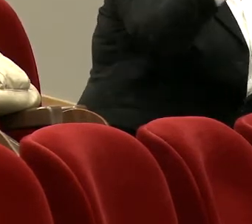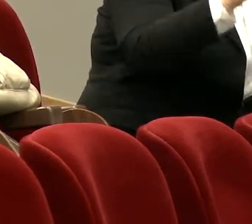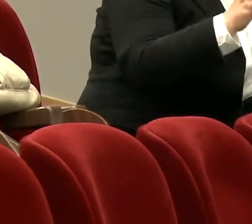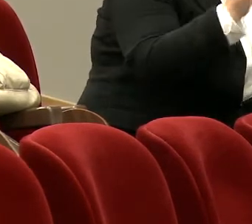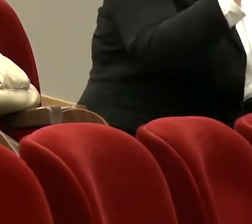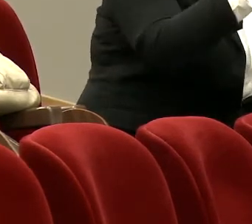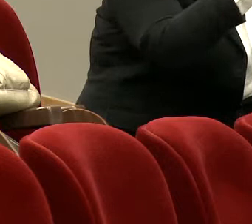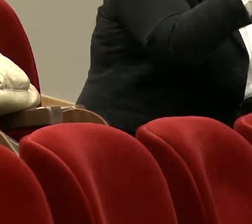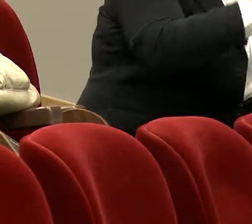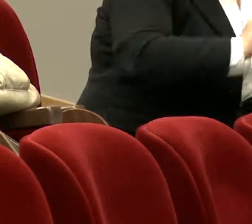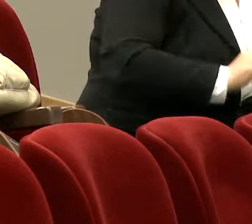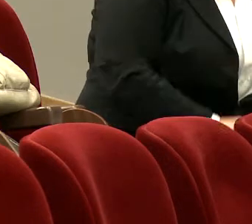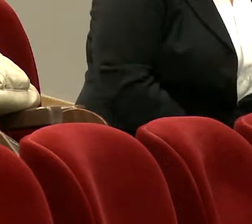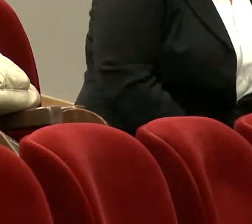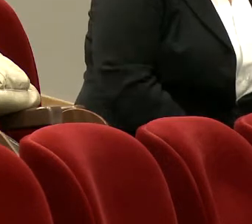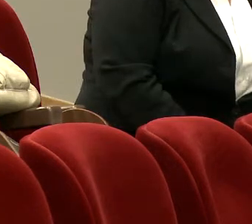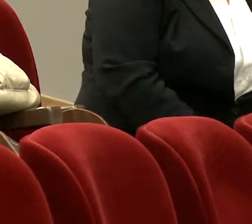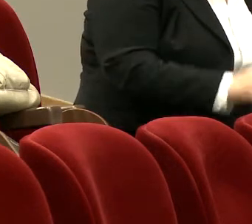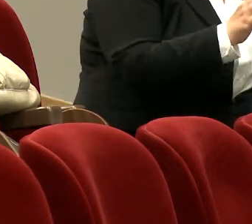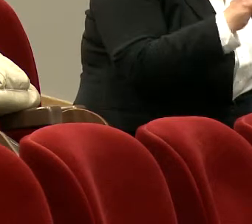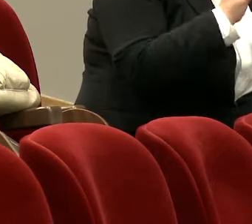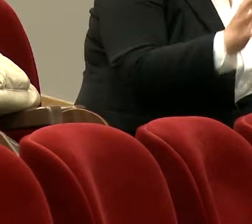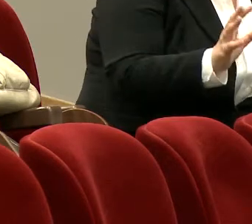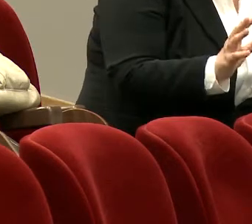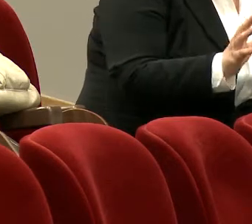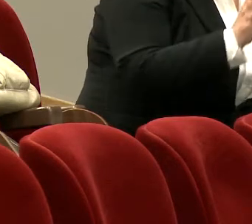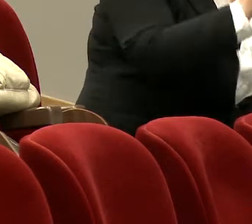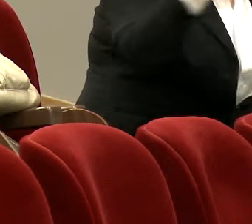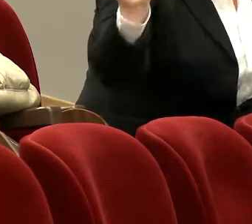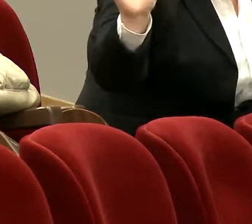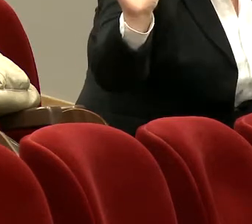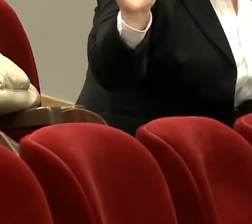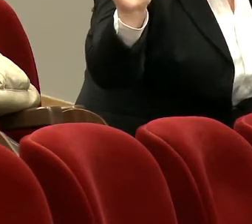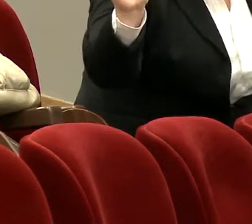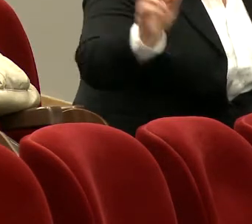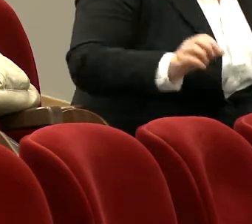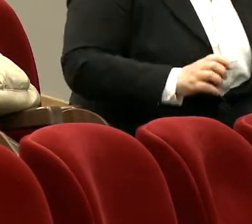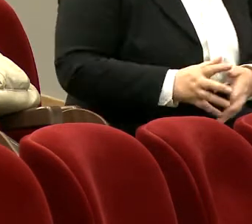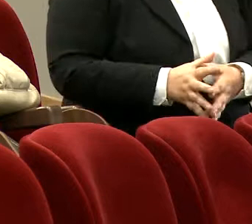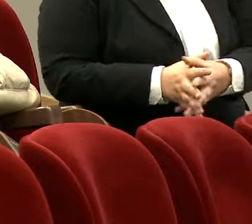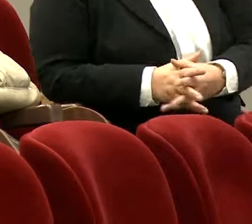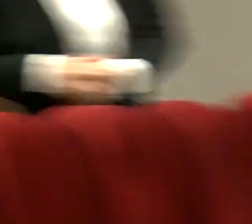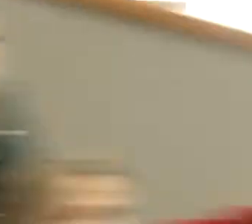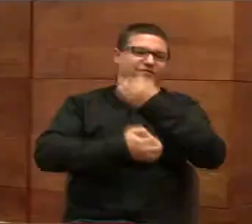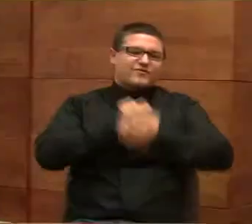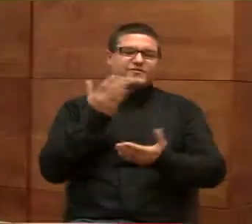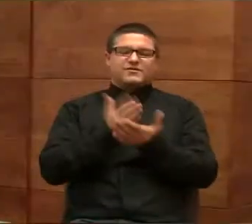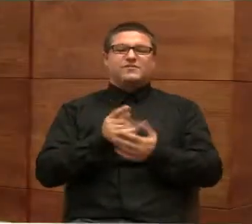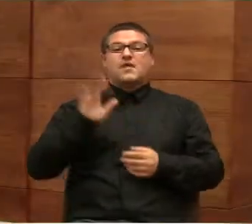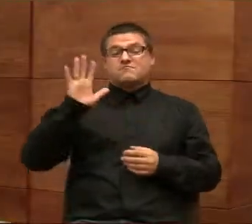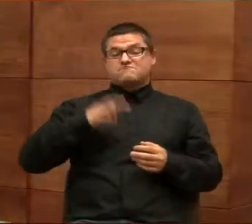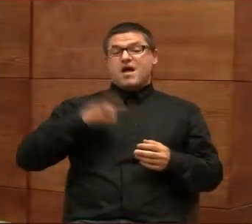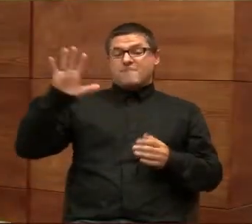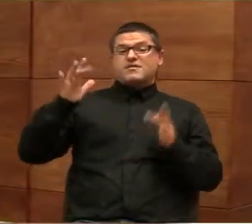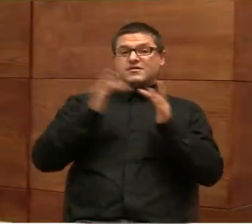można by to było zrobić, nie tkało by duży niż się. Tylko po prostu nic się nie robi, oprócz tego, że się propagamy. Ma Pani